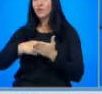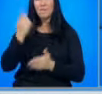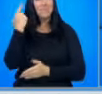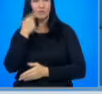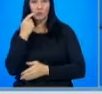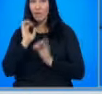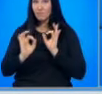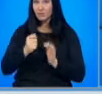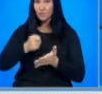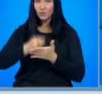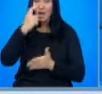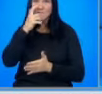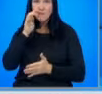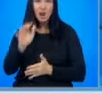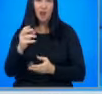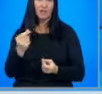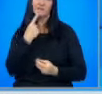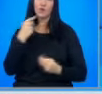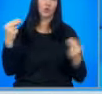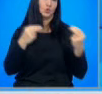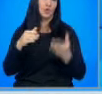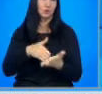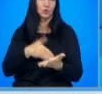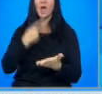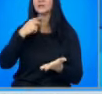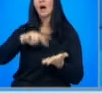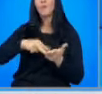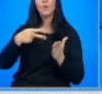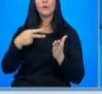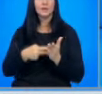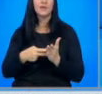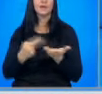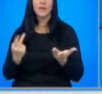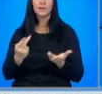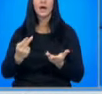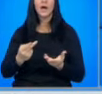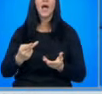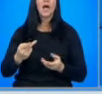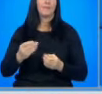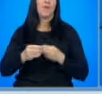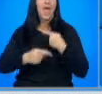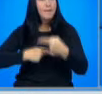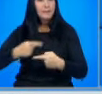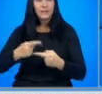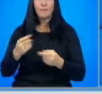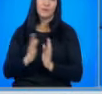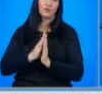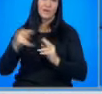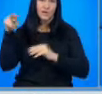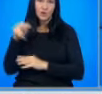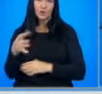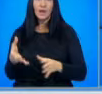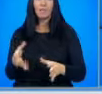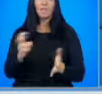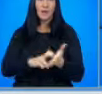миналата година наистина са платени милиард лева за консултантски услуги за планирана облигационна емисия и призова надзора на банката да предприеме решителни